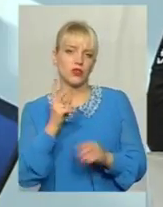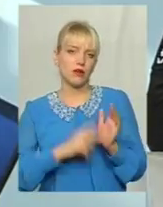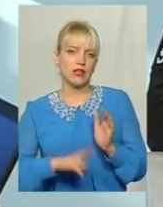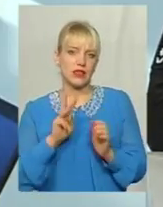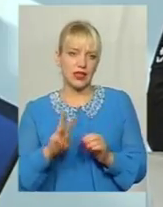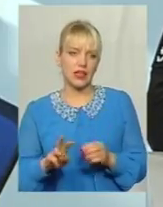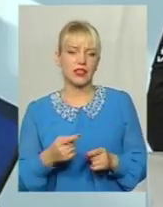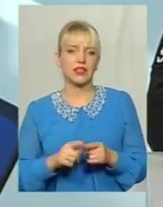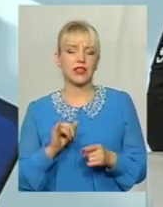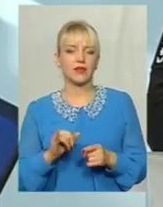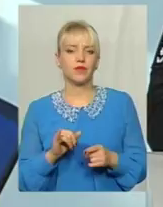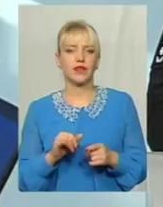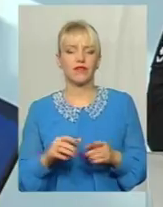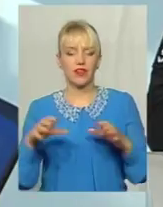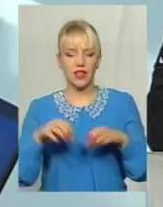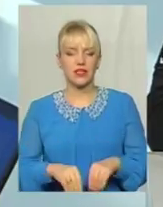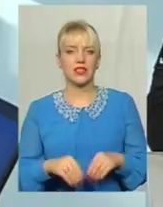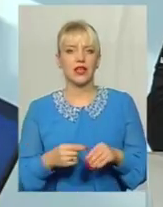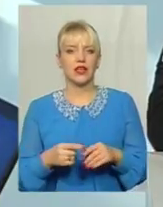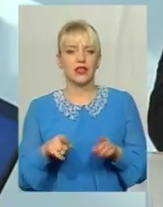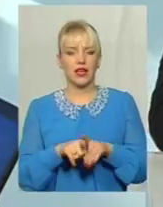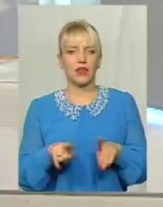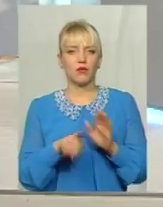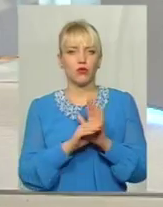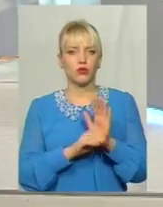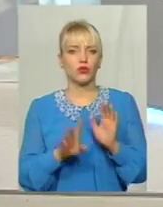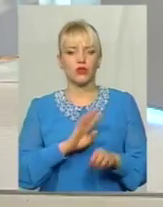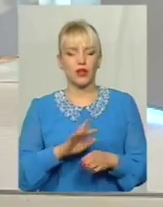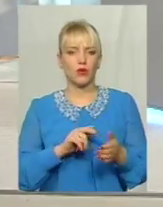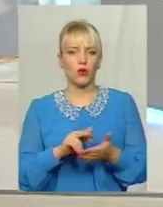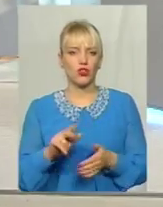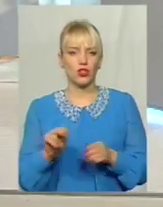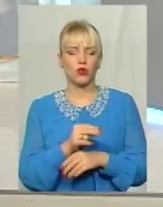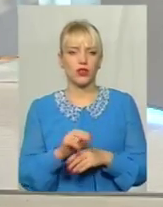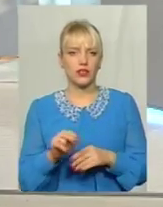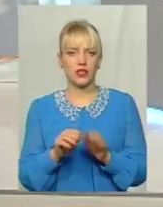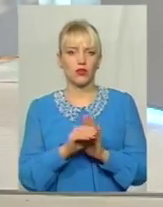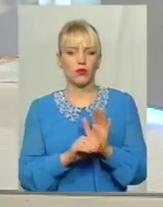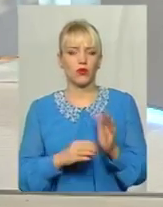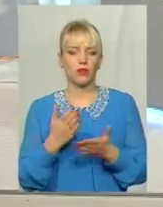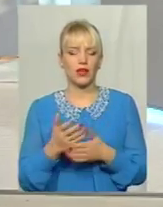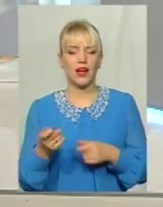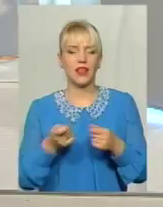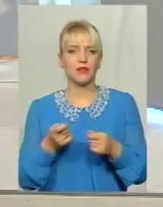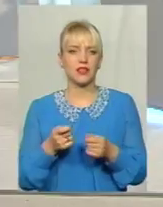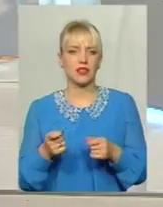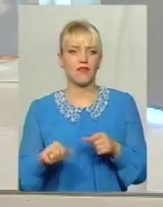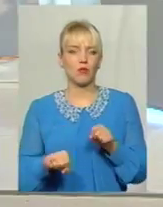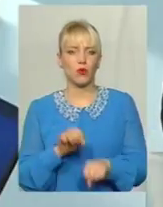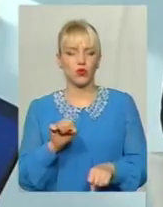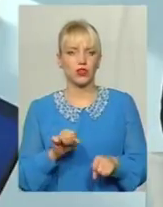зі значком 2 І внесли такий пункт, що не проходження корекційної програми є адміністративне правопорушення Тобто,